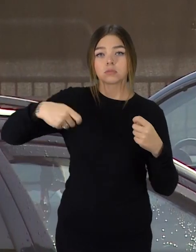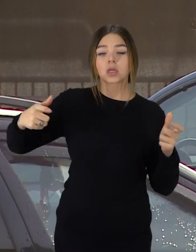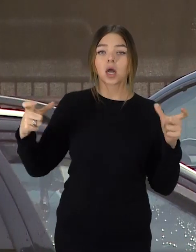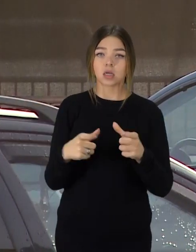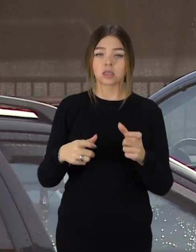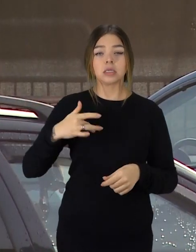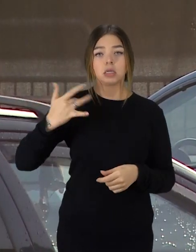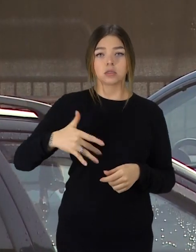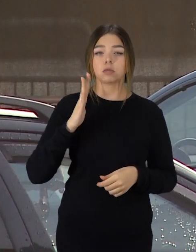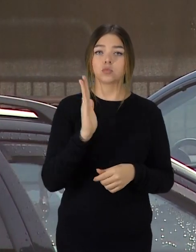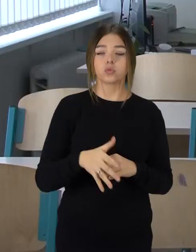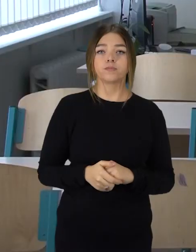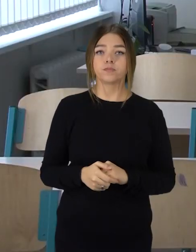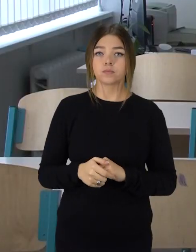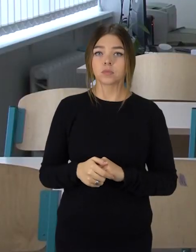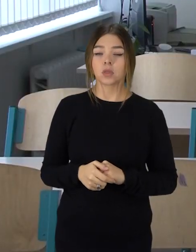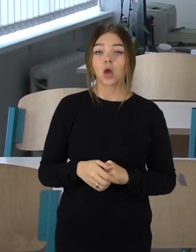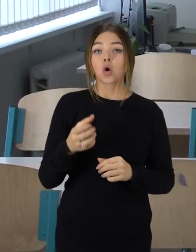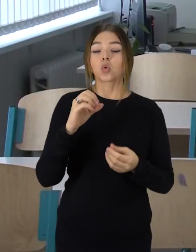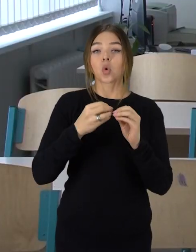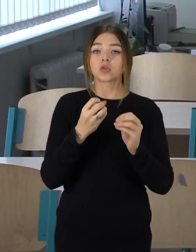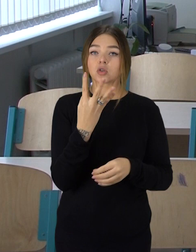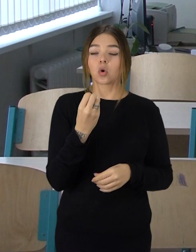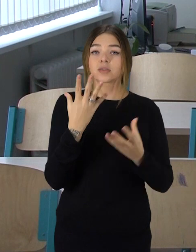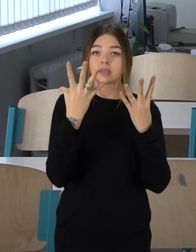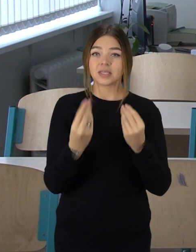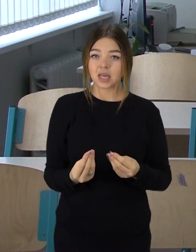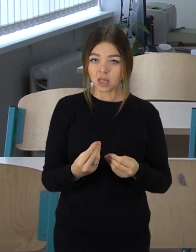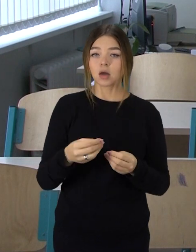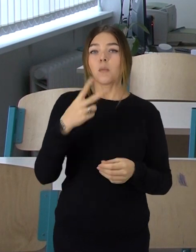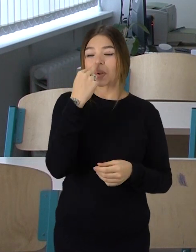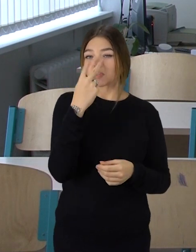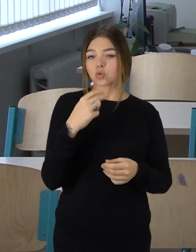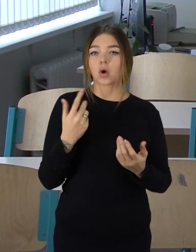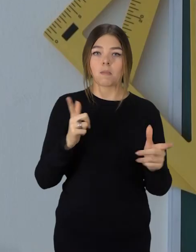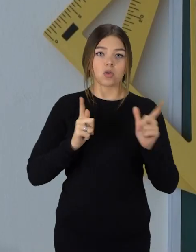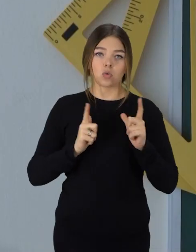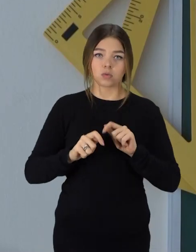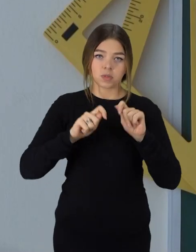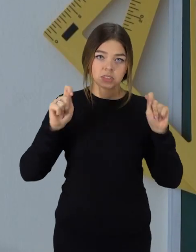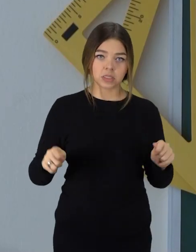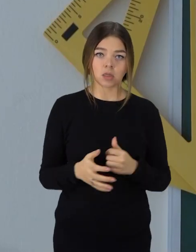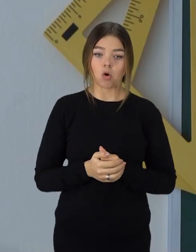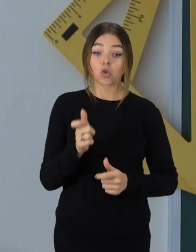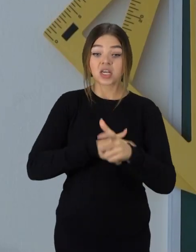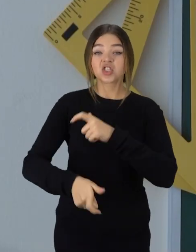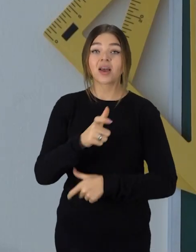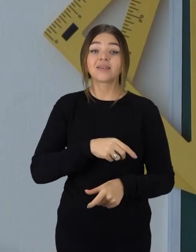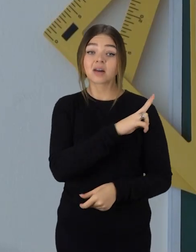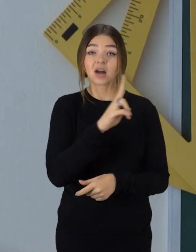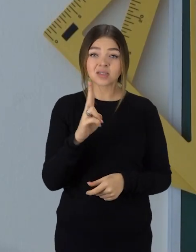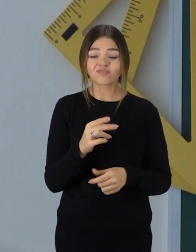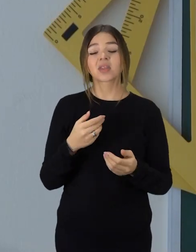sugriežtinti karantinų reikalavimus. Pradinukams nuo gruodžio 14-as dainos pradedamos moksleivių tostogos. Iki mokyklinukų tėvams